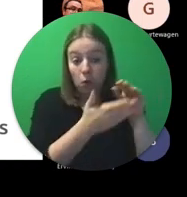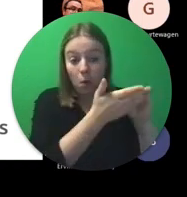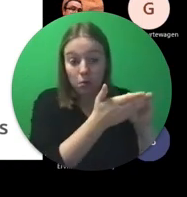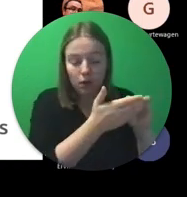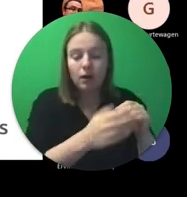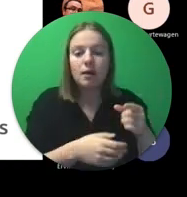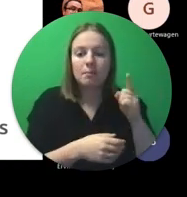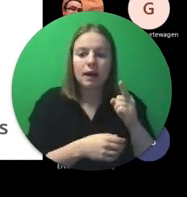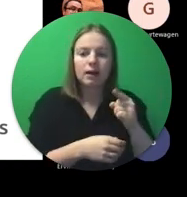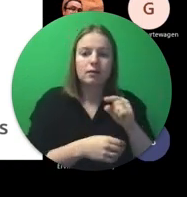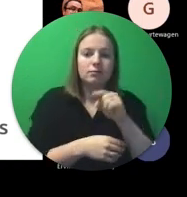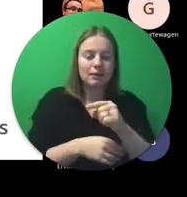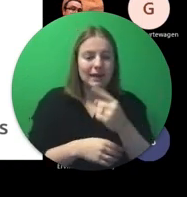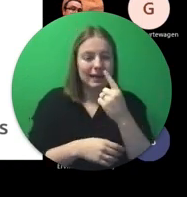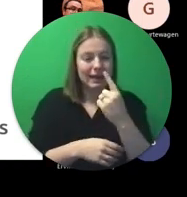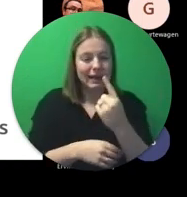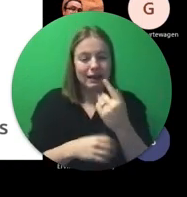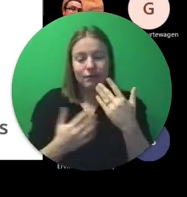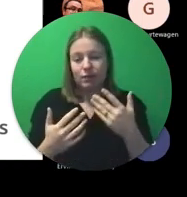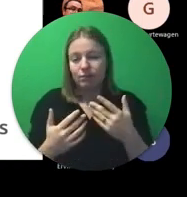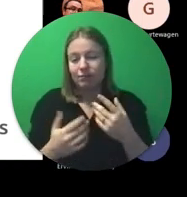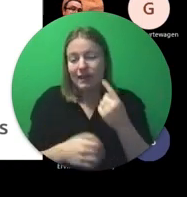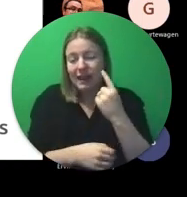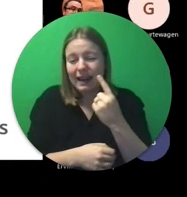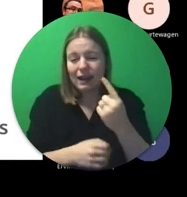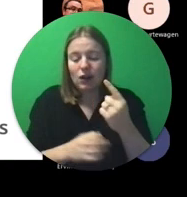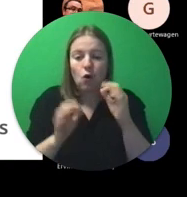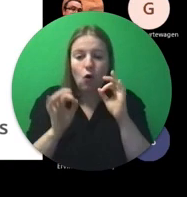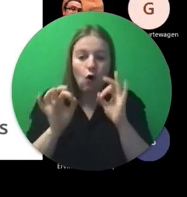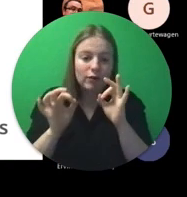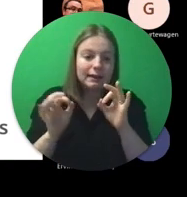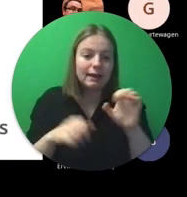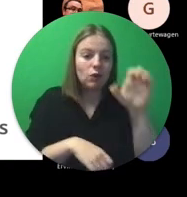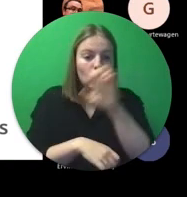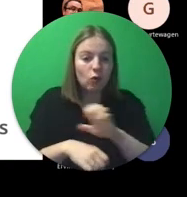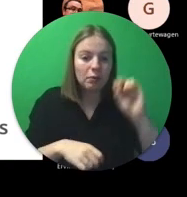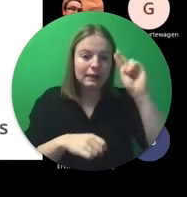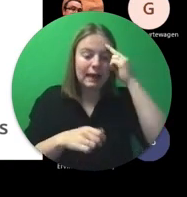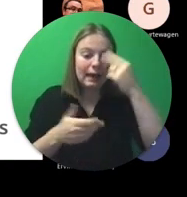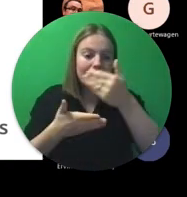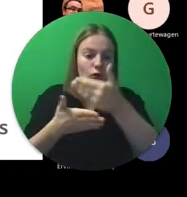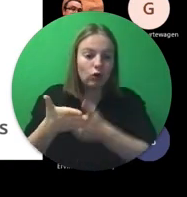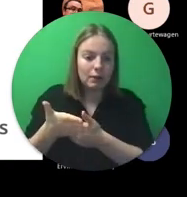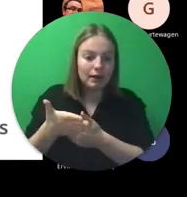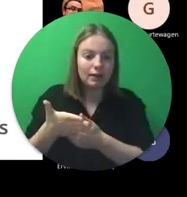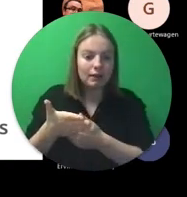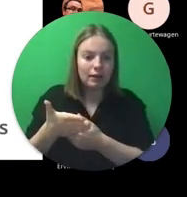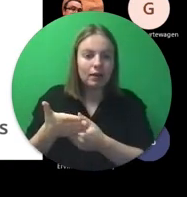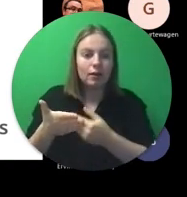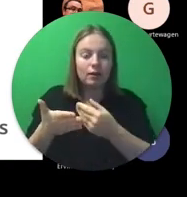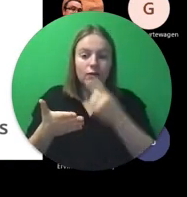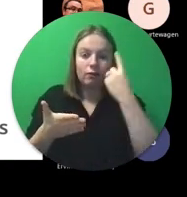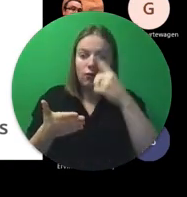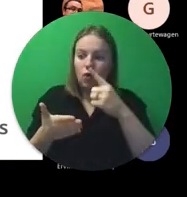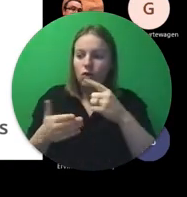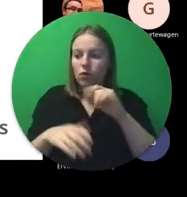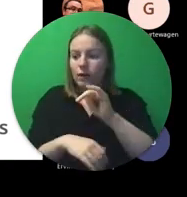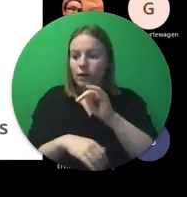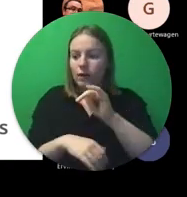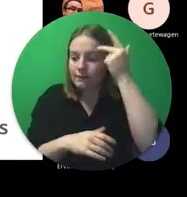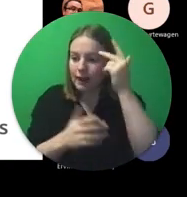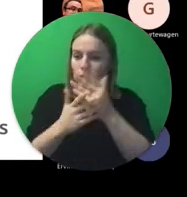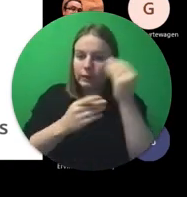het is alleszins een van de enige officieel Europees erkende documenten om zo'n competenties tijdens zo van die buitenlandse